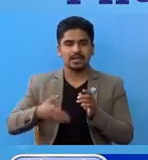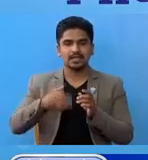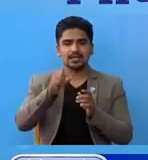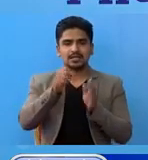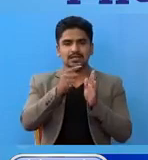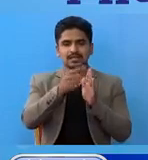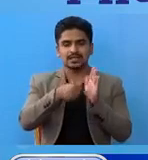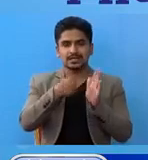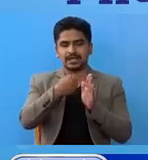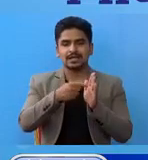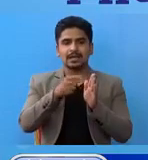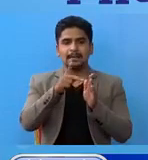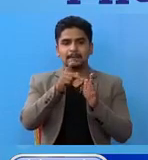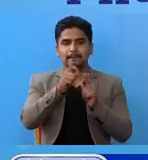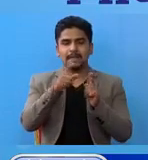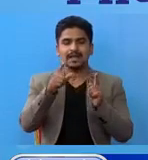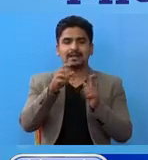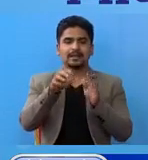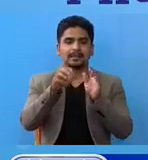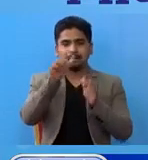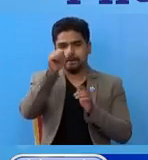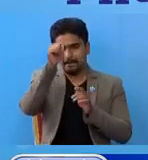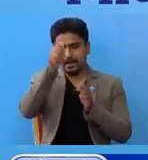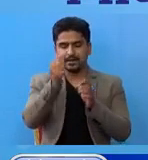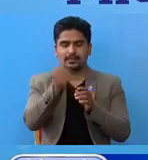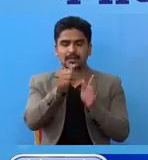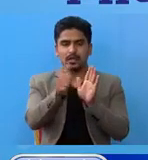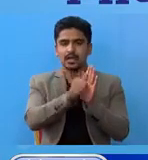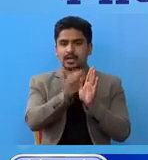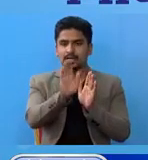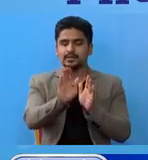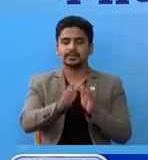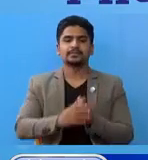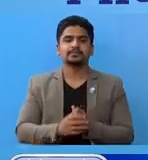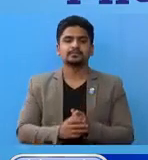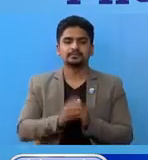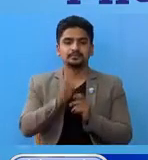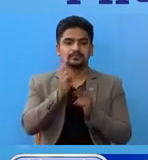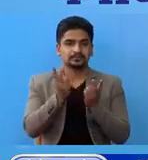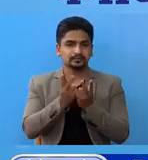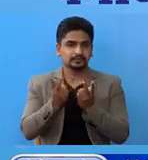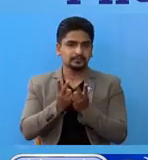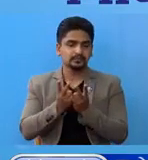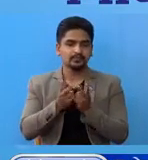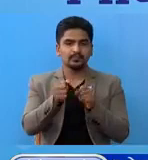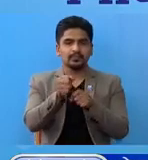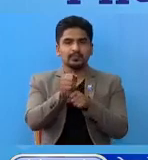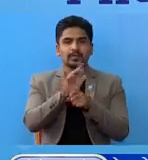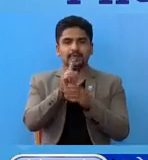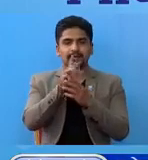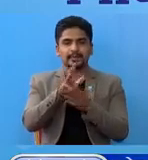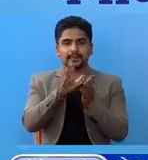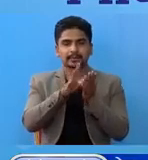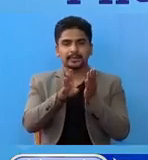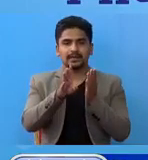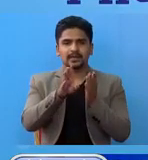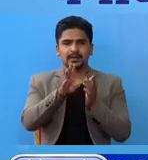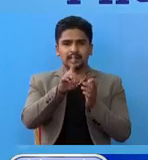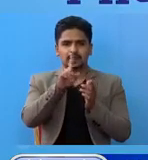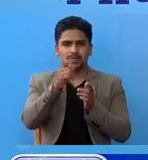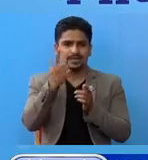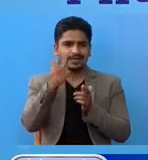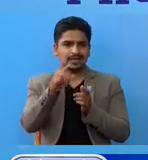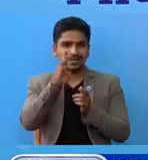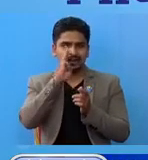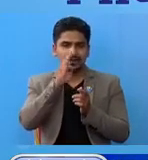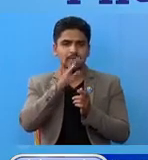स्रिलंका, पाकिस्तान रभारत बंदा अगाडी रहेको छा। तेस्ताई COVID-19 बाटा प्रतिक 10 लाख